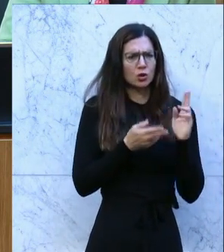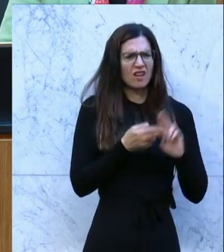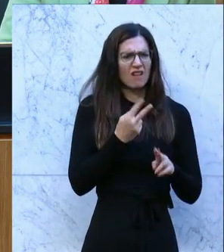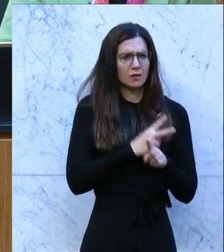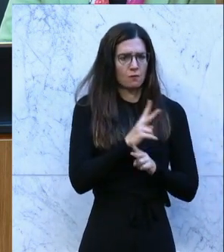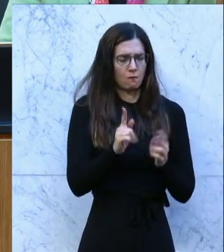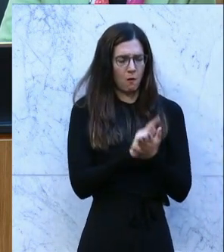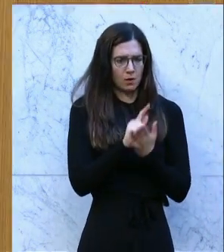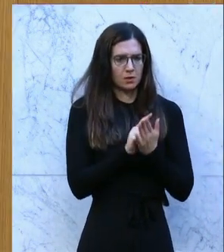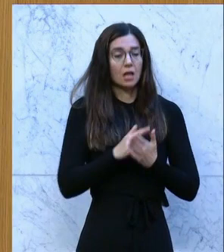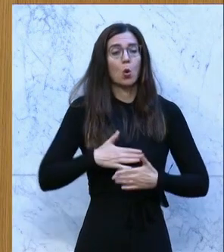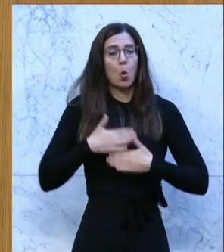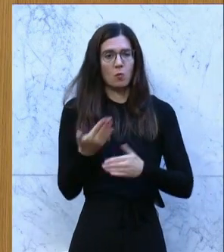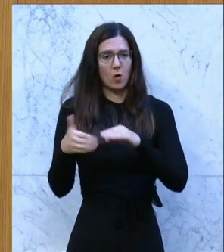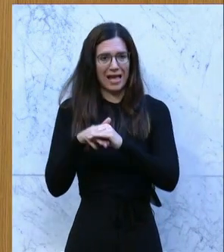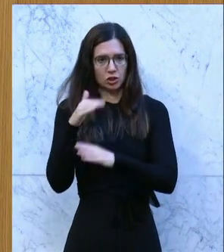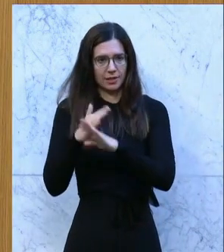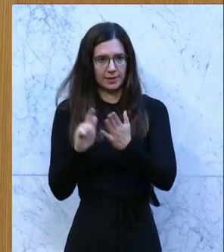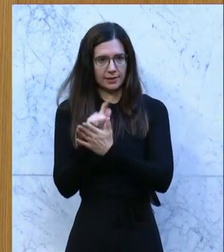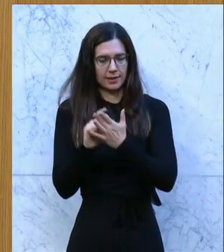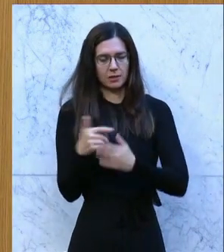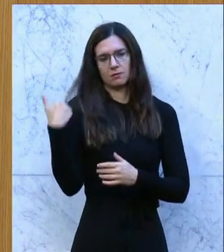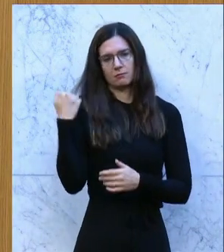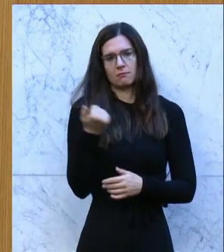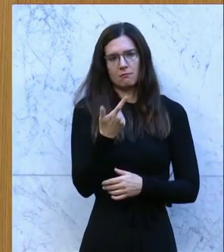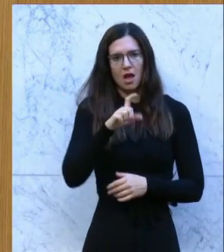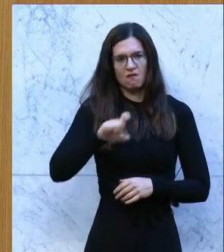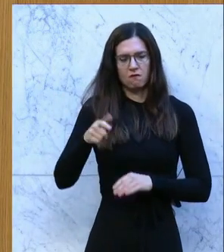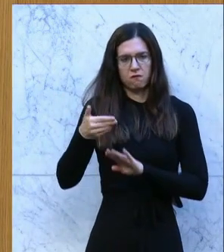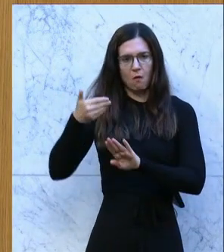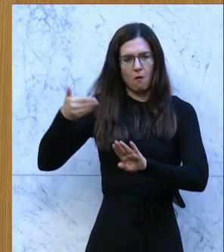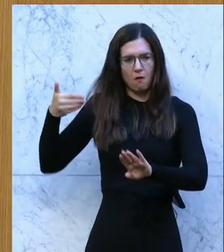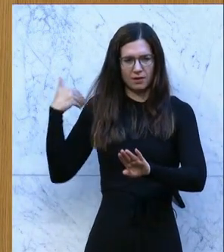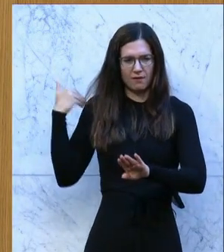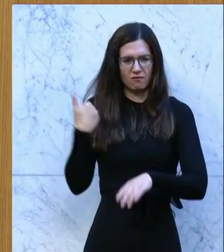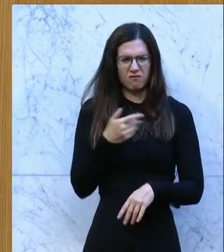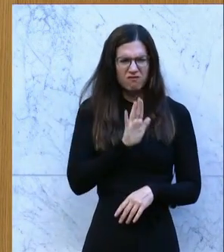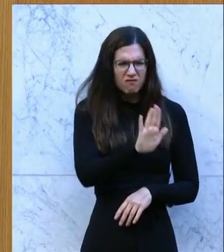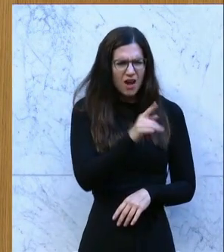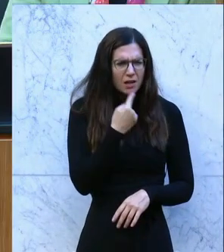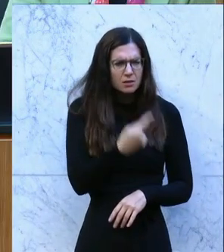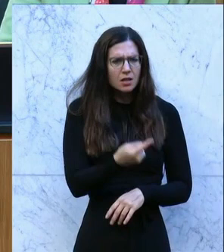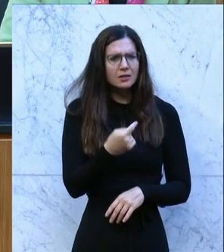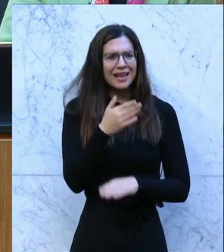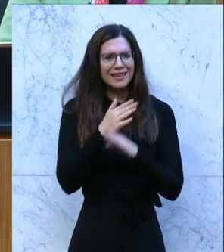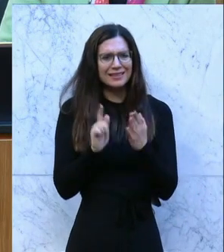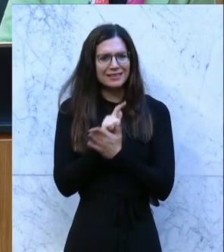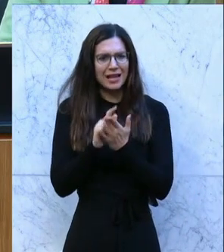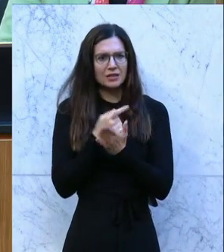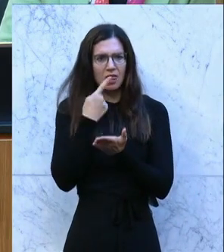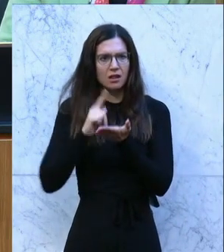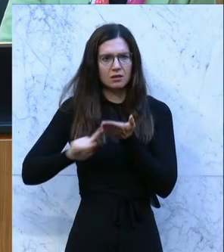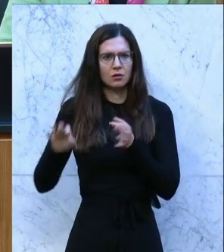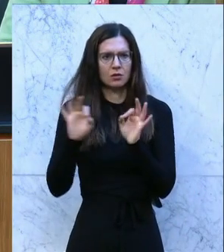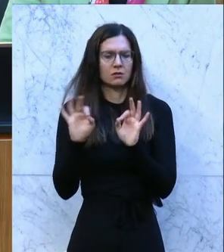in der Vollzeit tatsächlich beschäftigt. Sie haben vor einigen Wochen mit der Aussage für Aufregung gesorgt, indem Sie Teilzeitbeschäftigung mit Kürzung oder Streichung